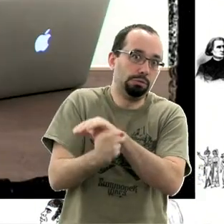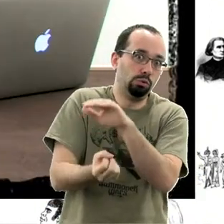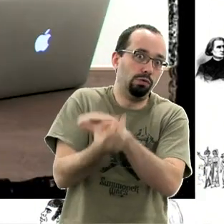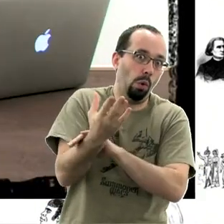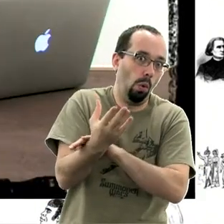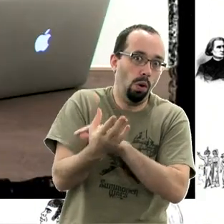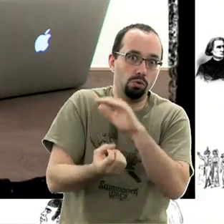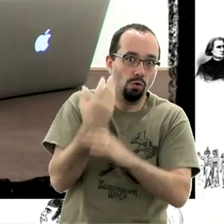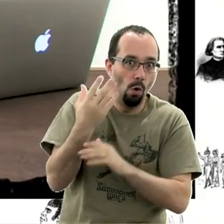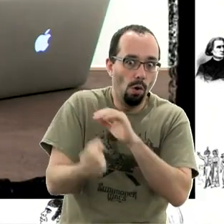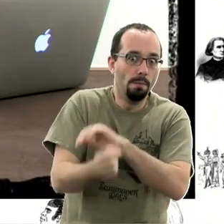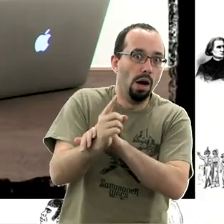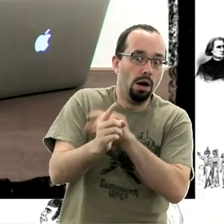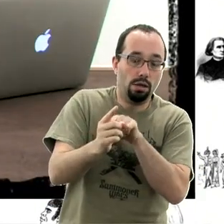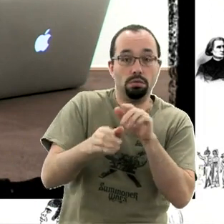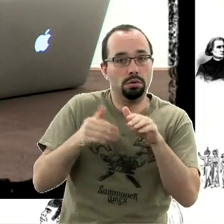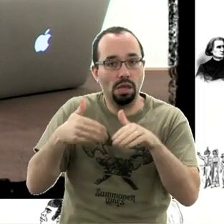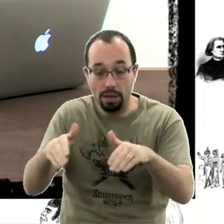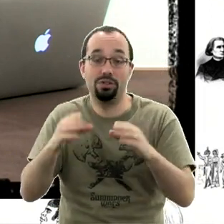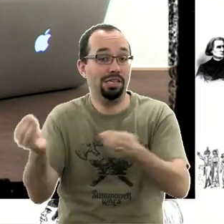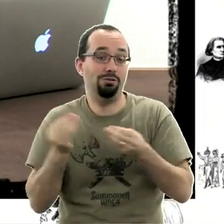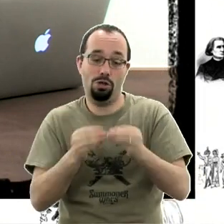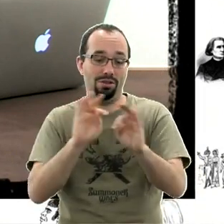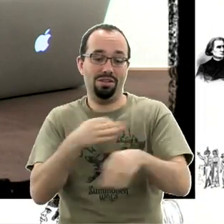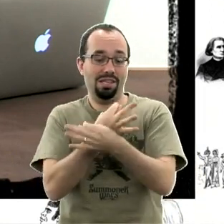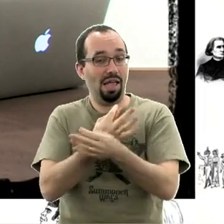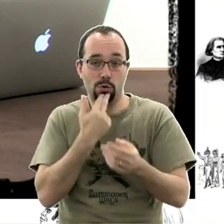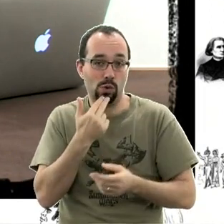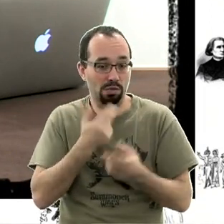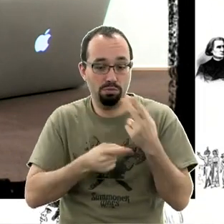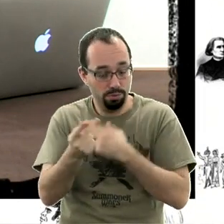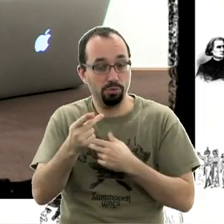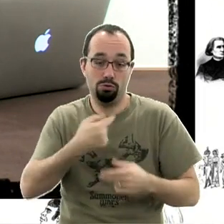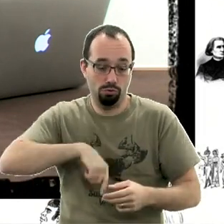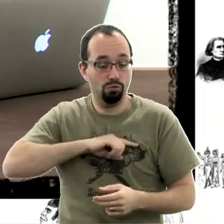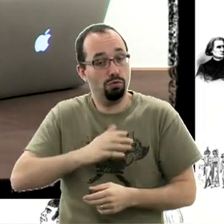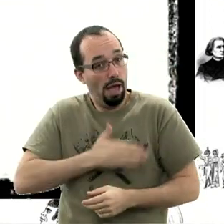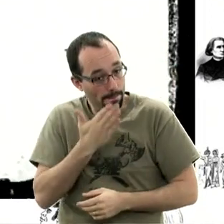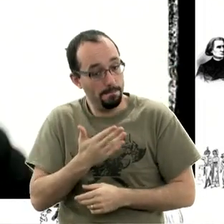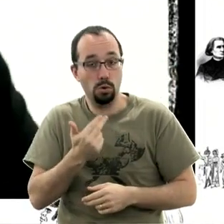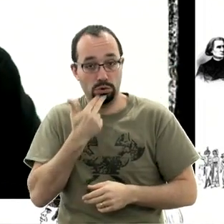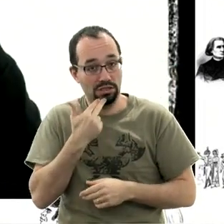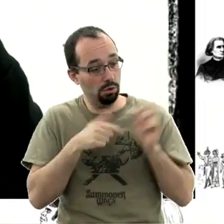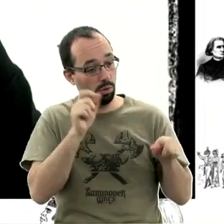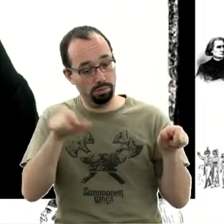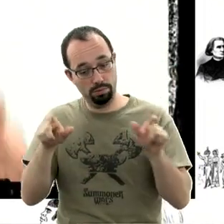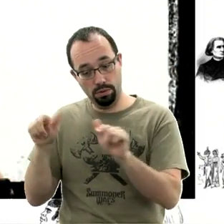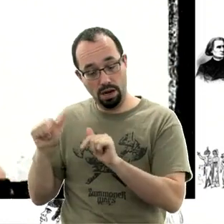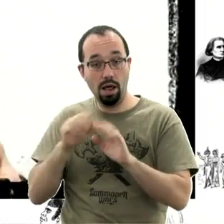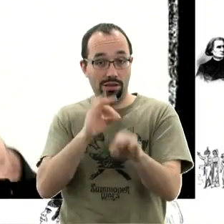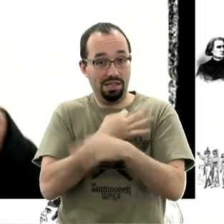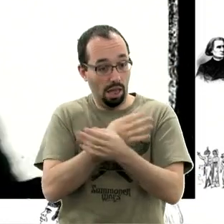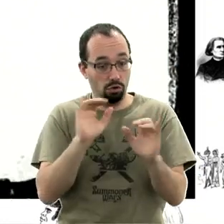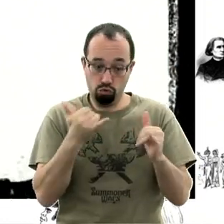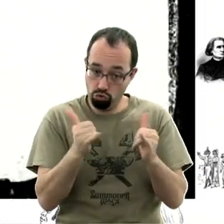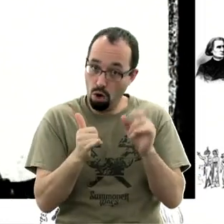TrickTrack est de plus en plus utile. Que nous aimons voir ces initiatives et que nous aimons voir les utilisateurs de TrickTrack, joueurs